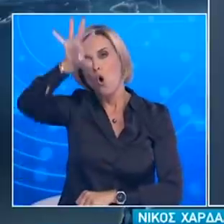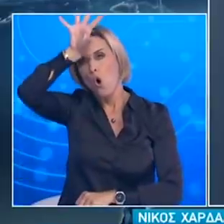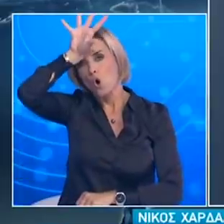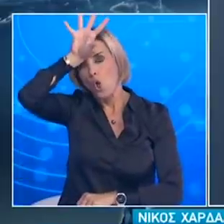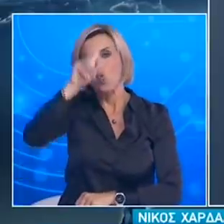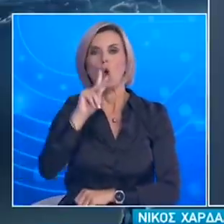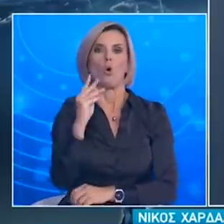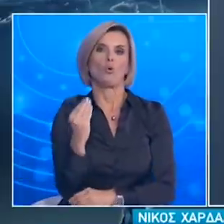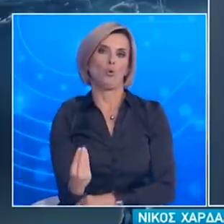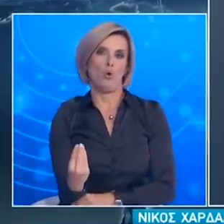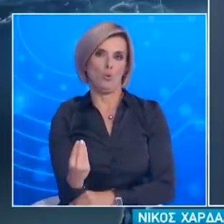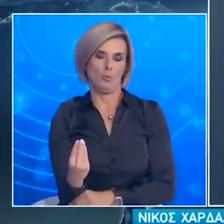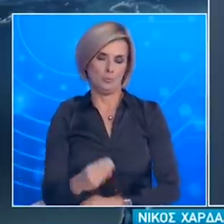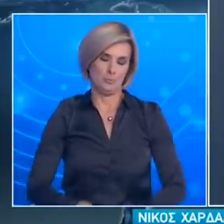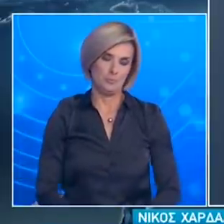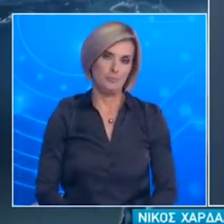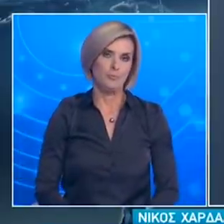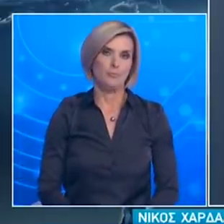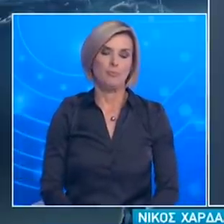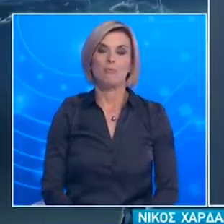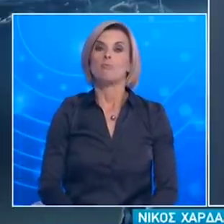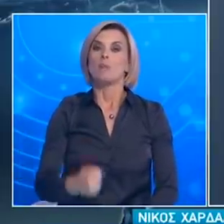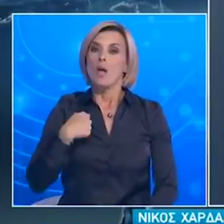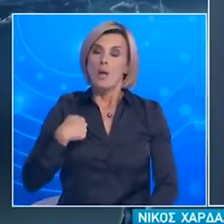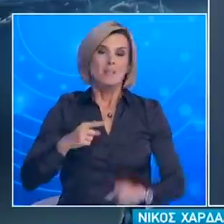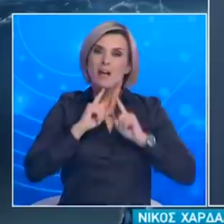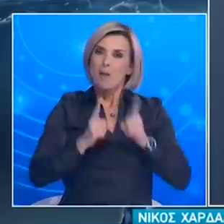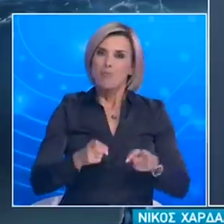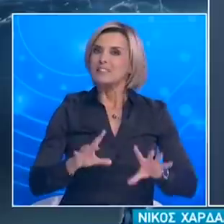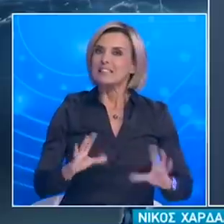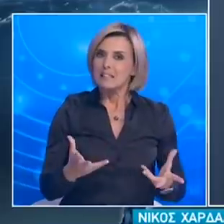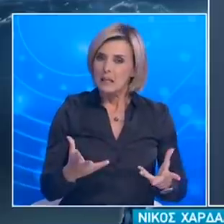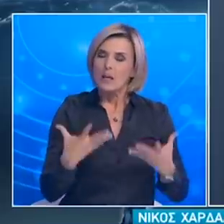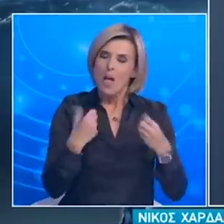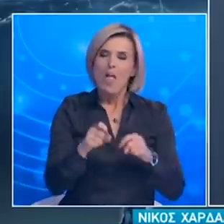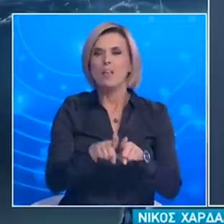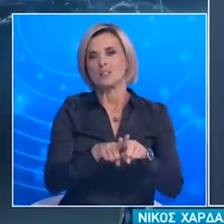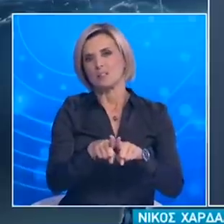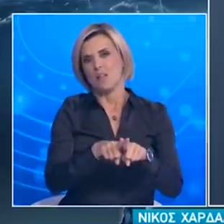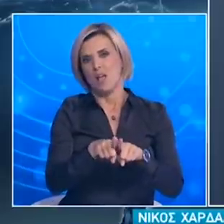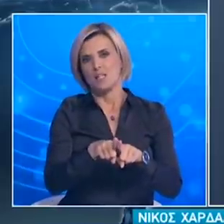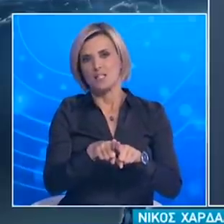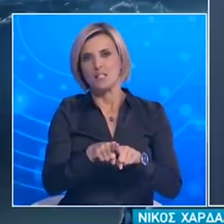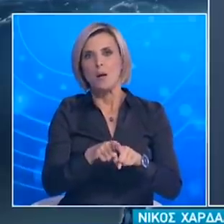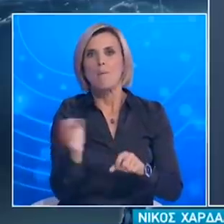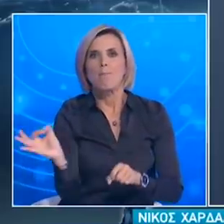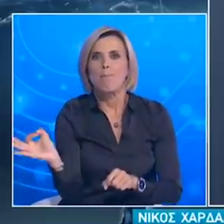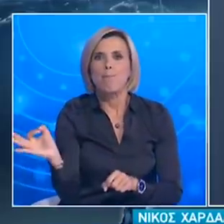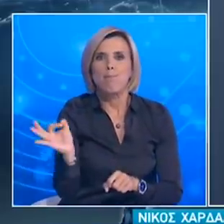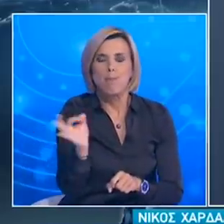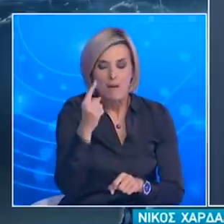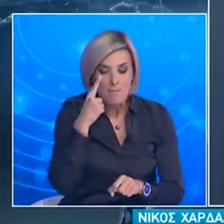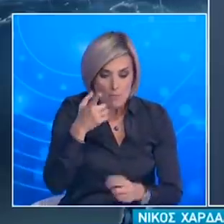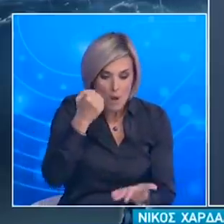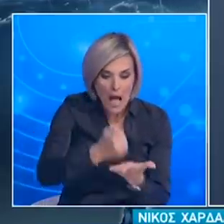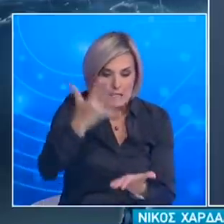και Κό Στο σημείο αυτό θα ήθελα να υπενθυμίσω ότι οι αποφάσεις μας βασίζονται αποκλειστικά και μόνο στα επιδημιολογικά